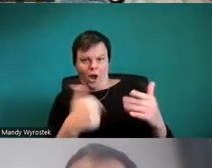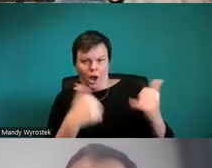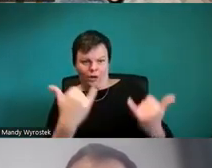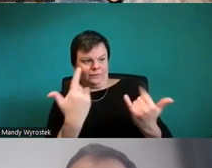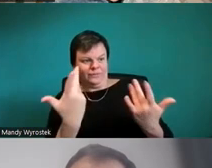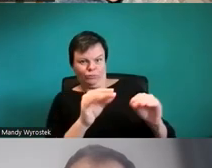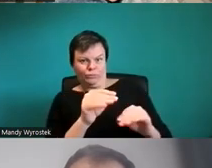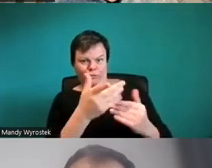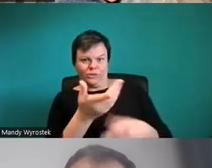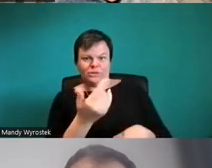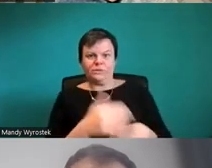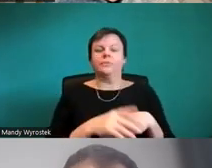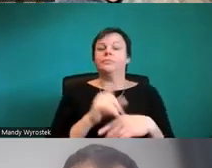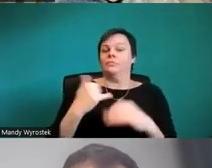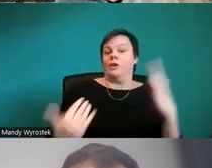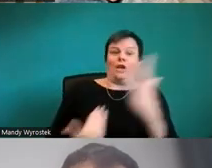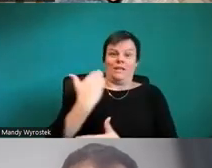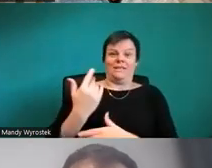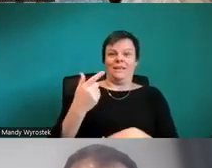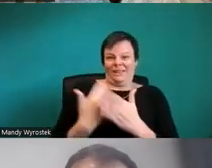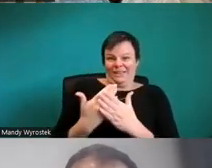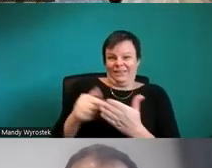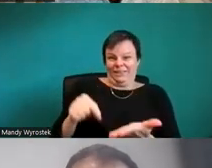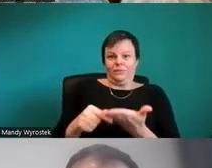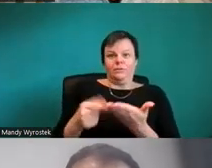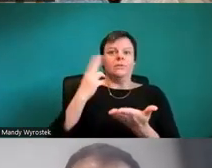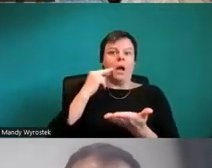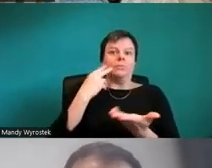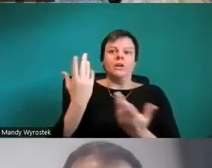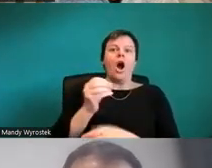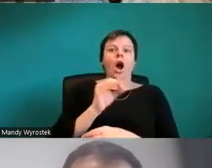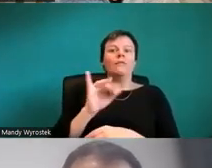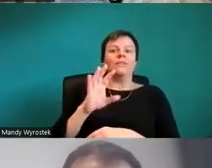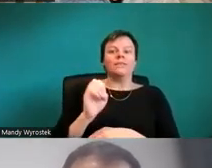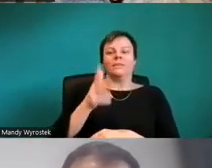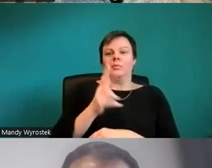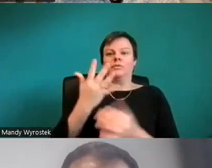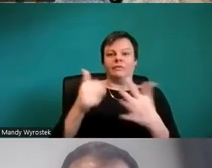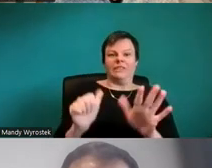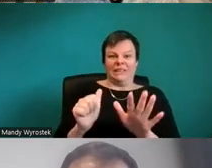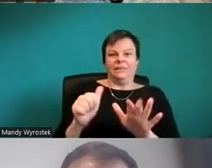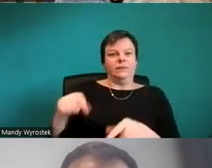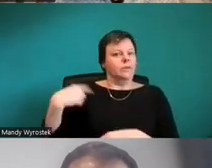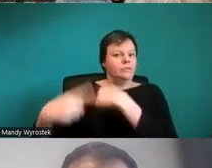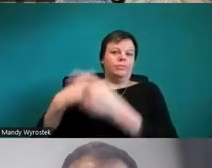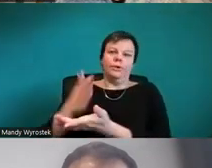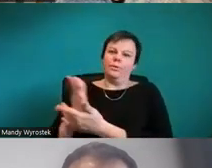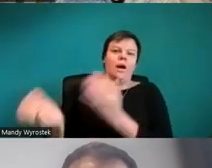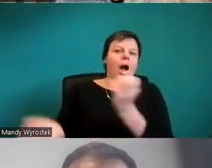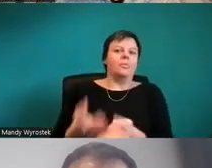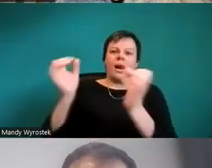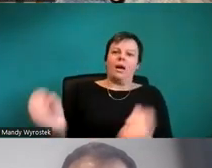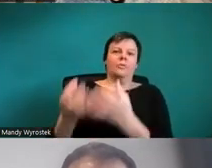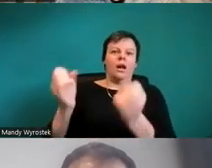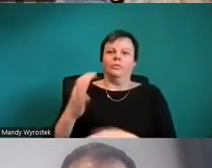und sie wird laufend aktualisiert. Okay. Ja, und da gibt es zum Beispiel auch automatische Untertitel.